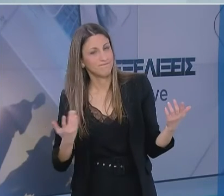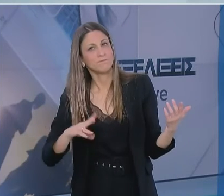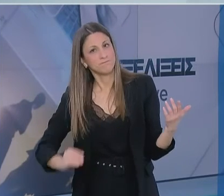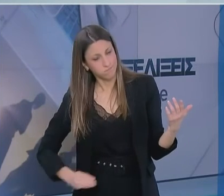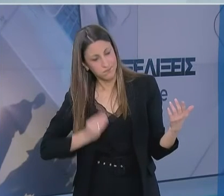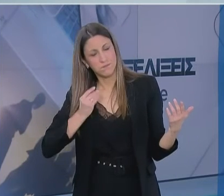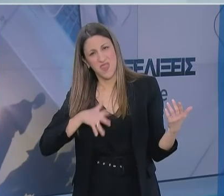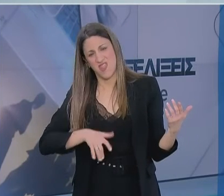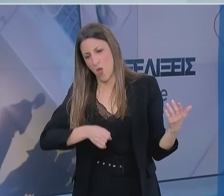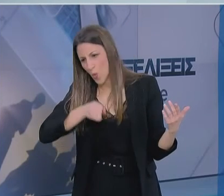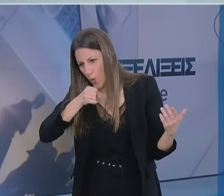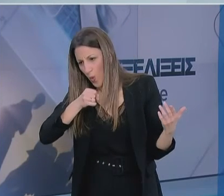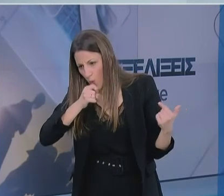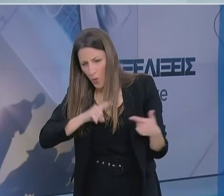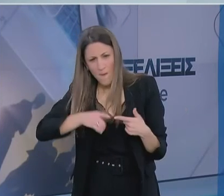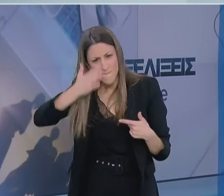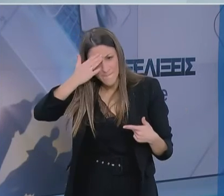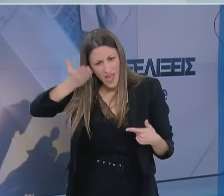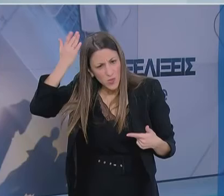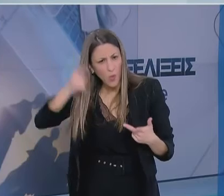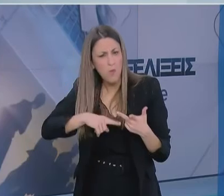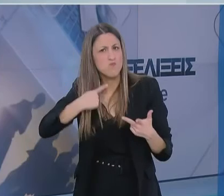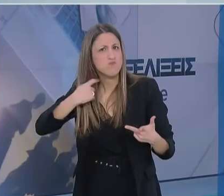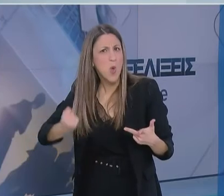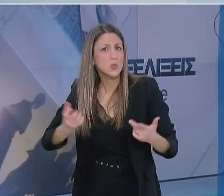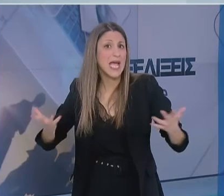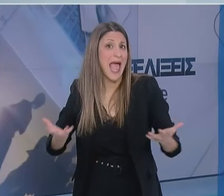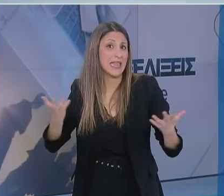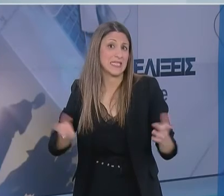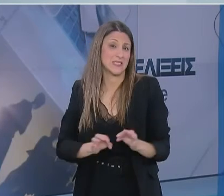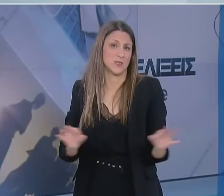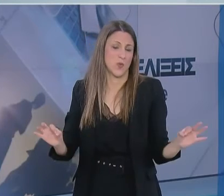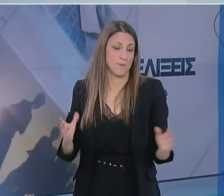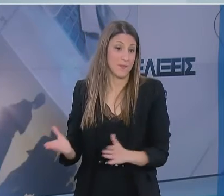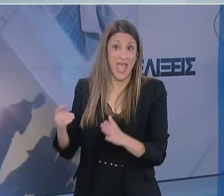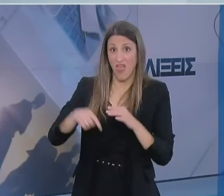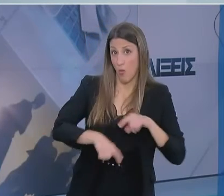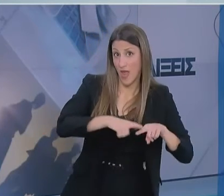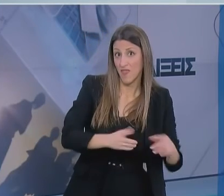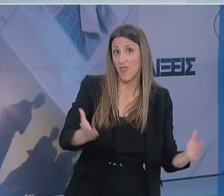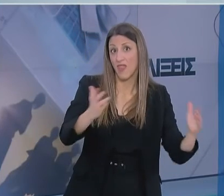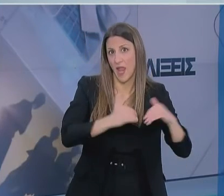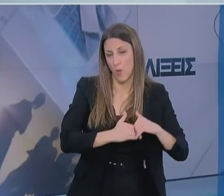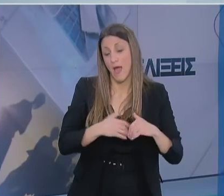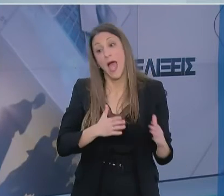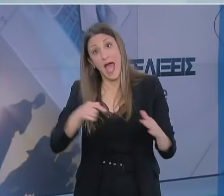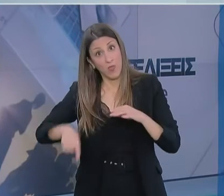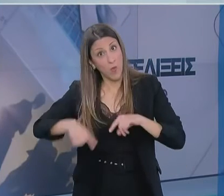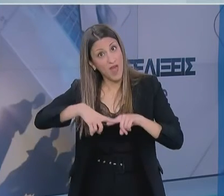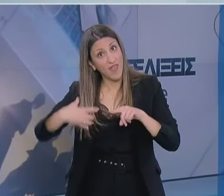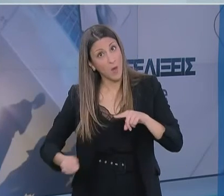συμπτώματα. Δεν έχουμε λοιπόν τέτοιο περιστατικό στην Ελλάδα. Αντίθετα όμως έχουμε περιστατικά που ήταν εντελώς ασυμπτωματικά.